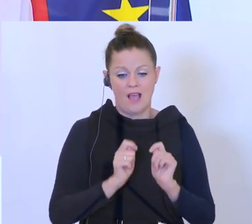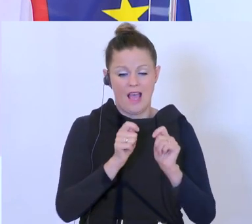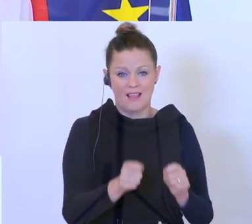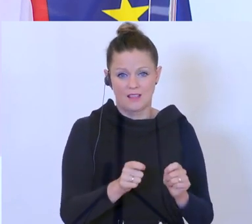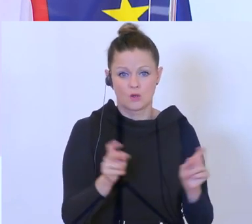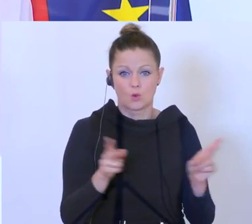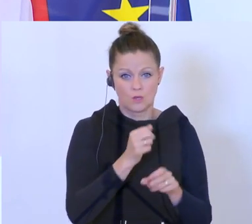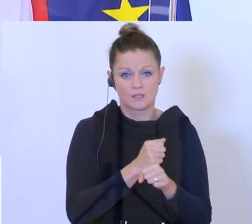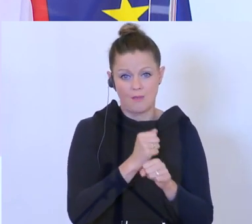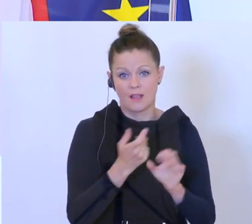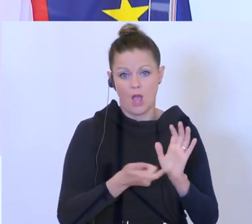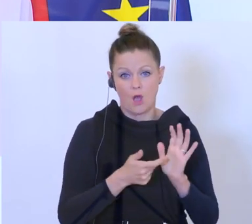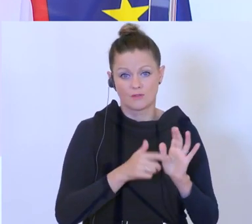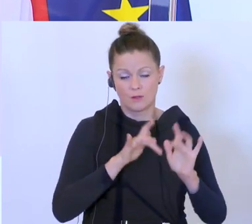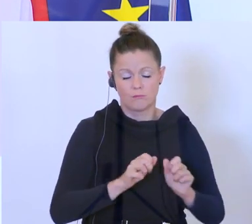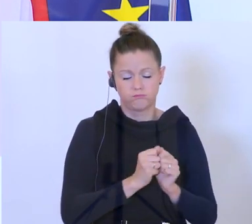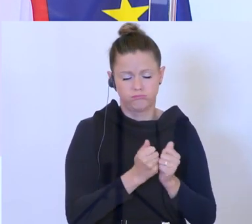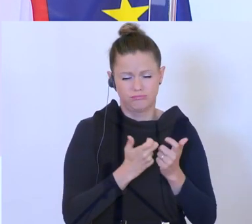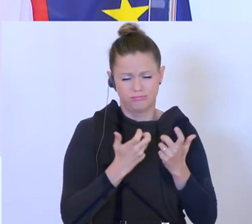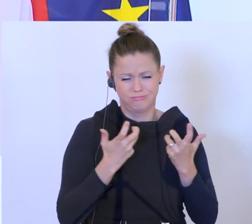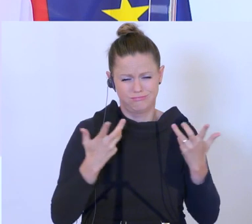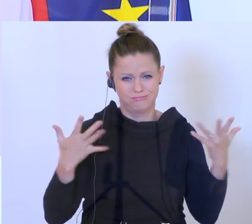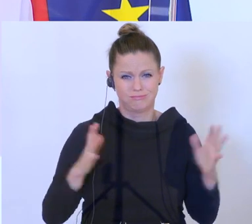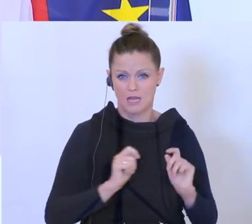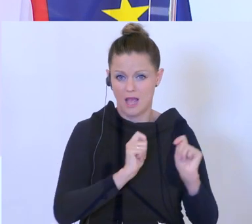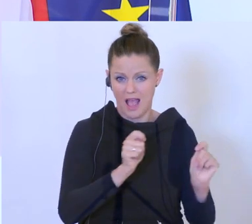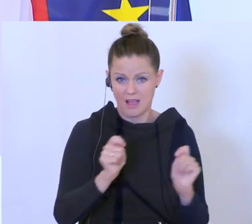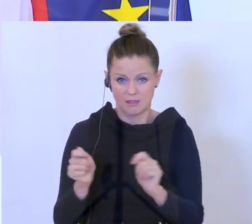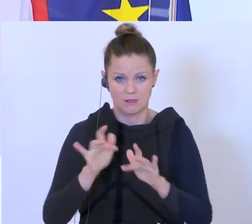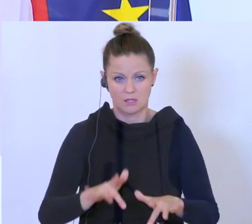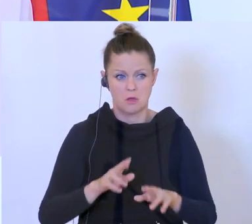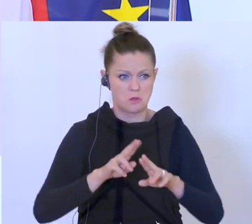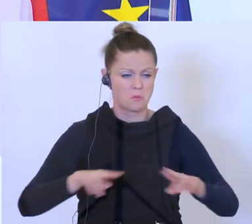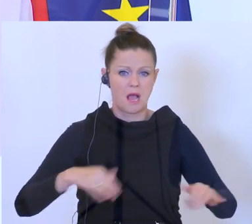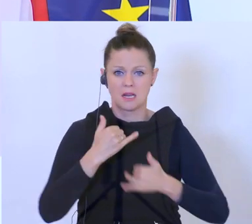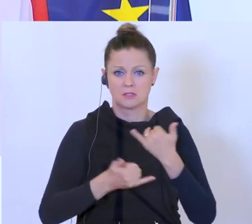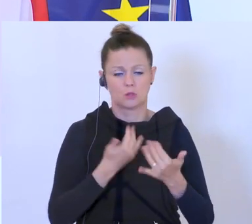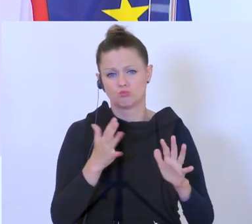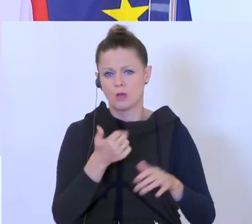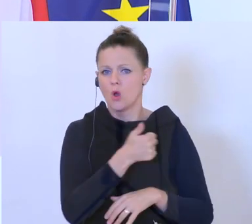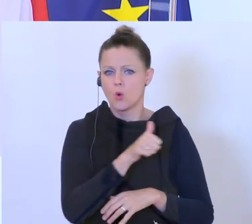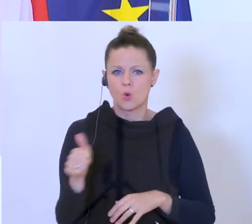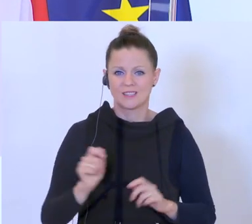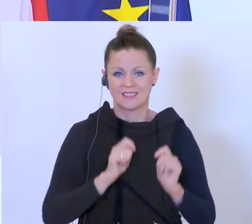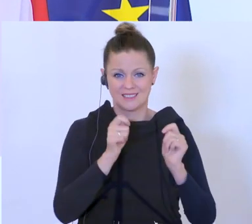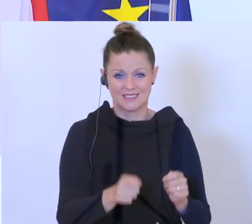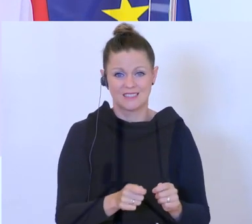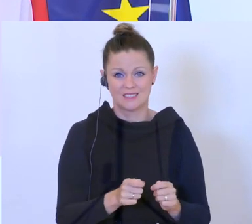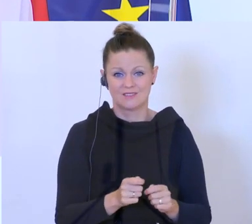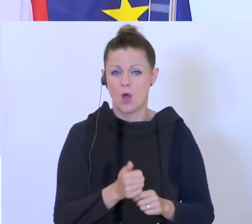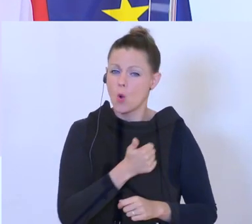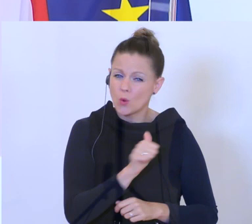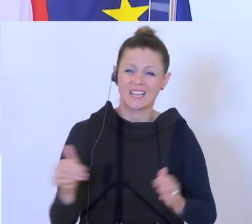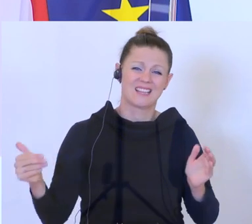Herausforderung war aufgrund der Fülle der Anträge. Wir haben in normalen Jahren vielleicht 100 Anträge, jetzt waren es 100.000